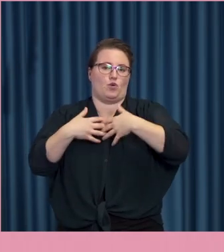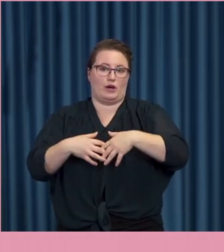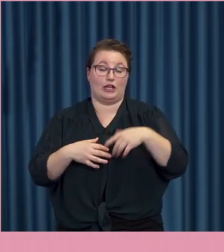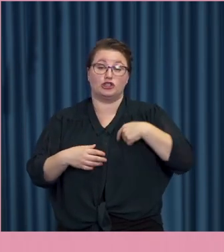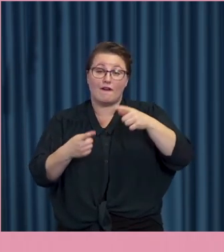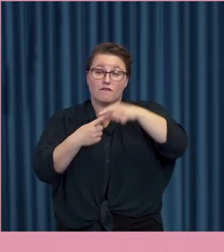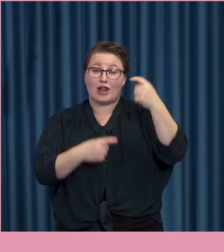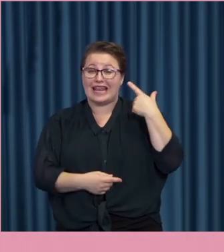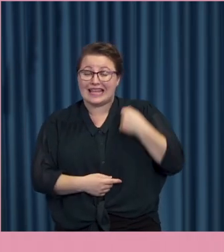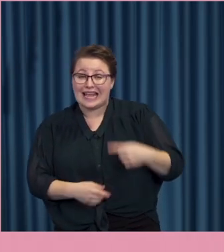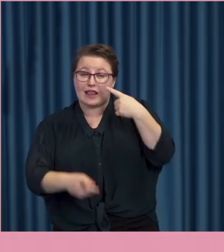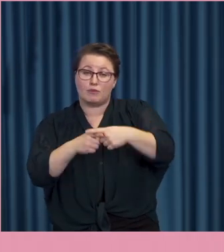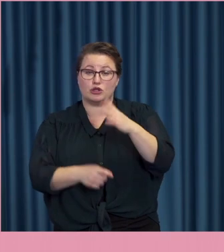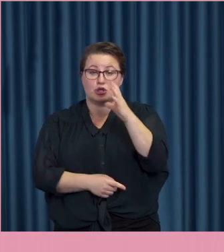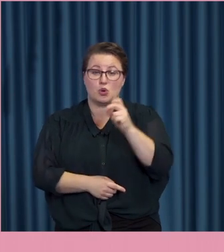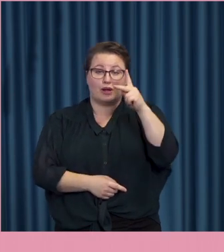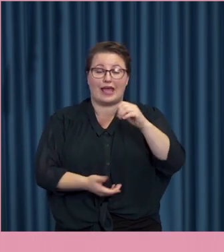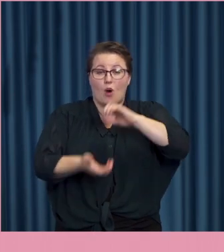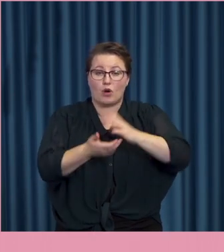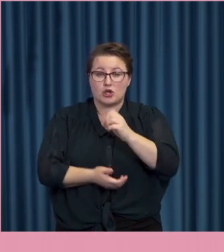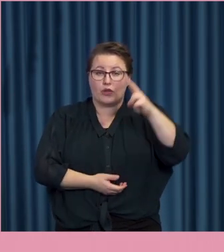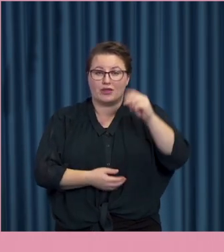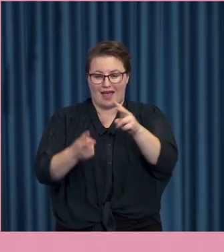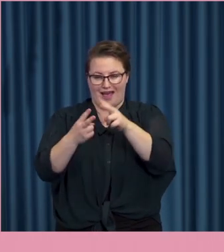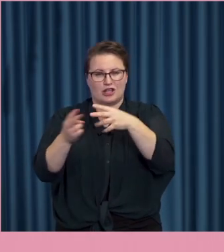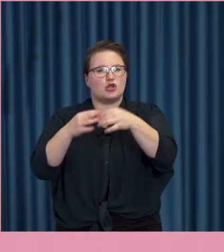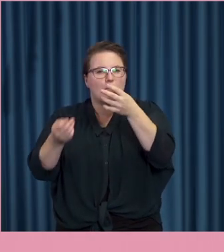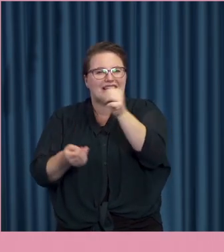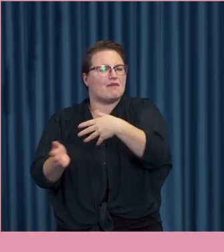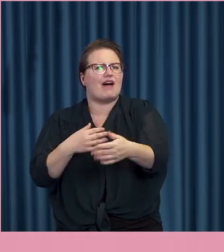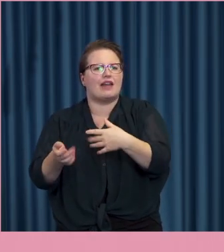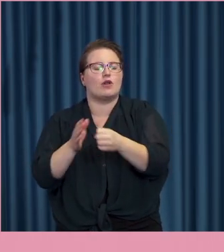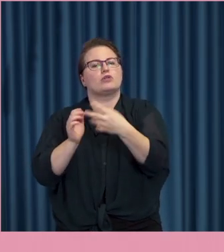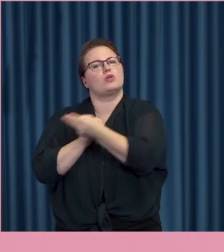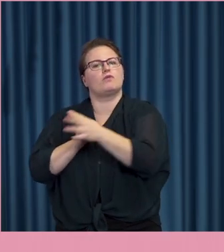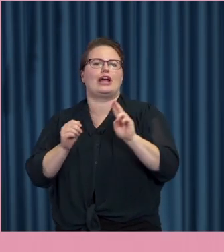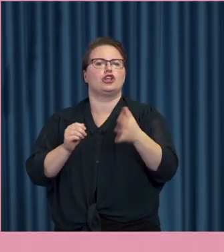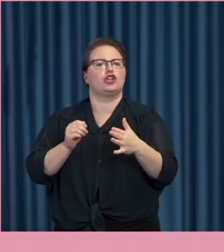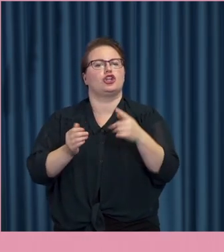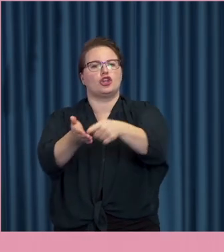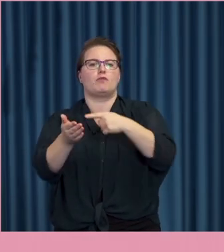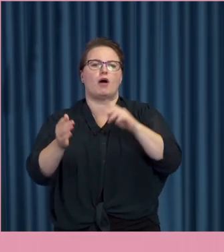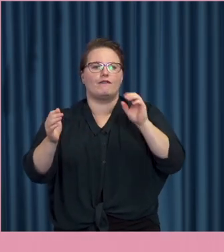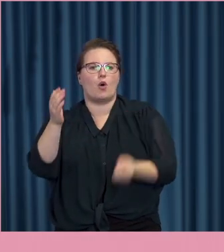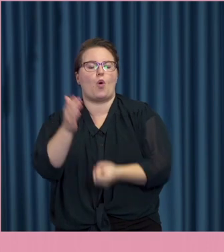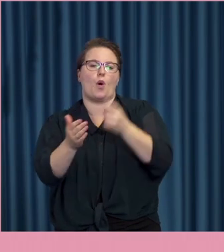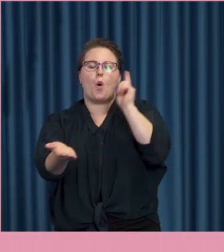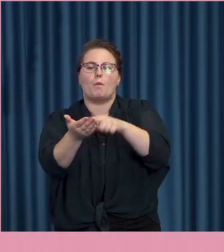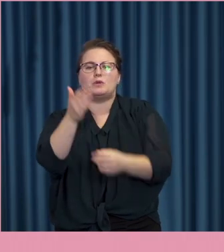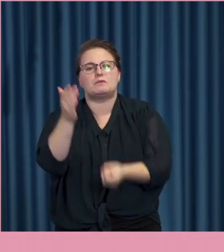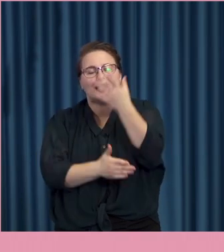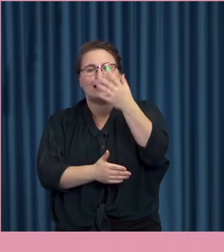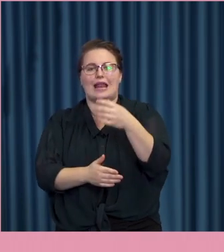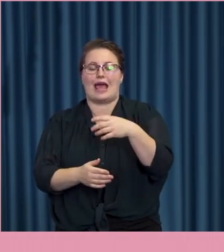som exempel. Eftersom de är en ny typ av opinionsbilder eller en ny typ av demokratifunktionär. Och så valde jag